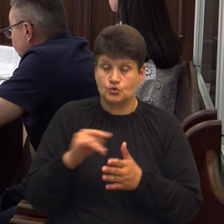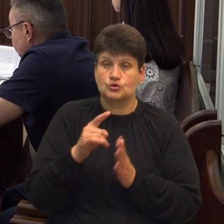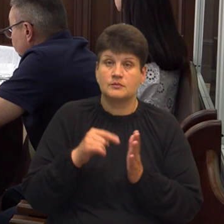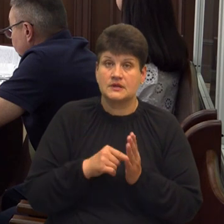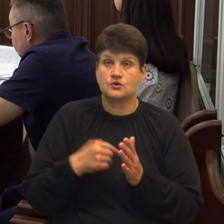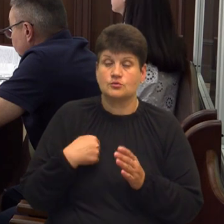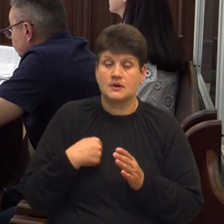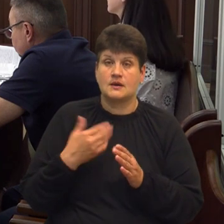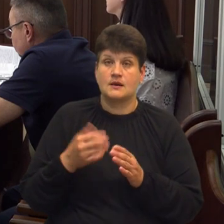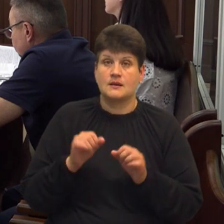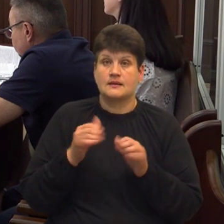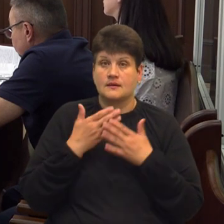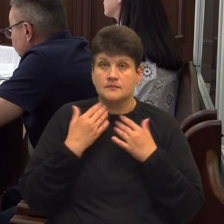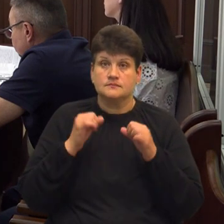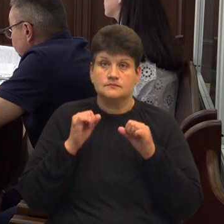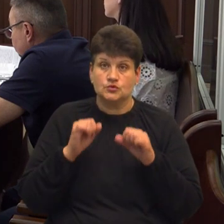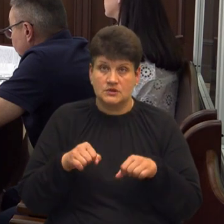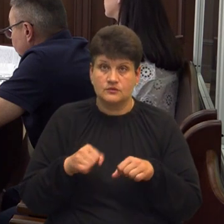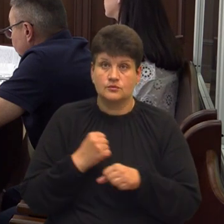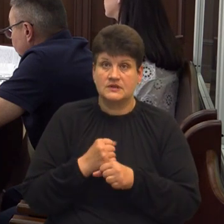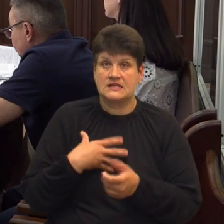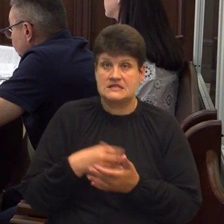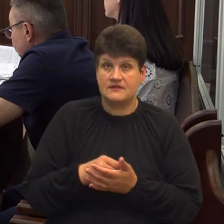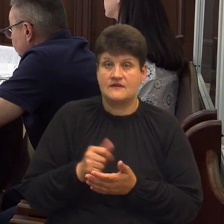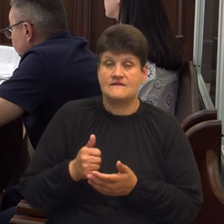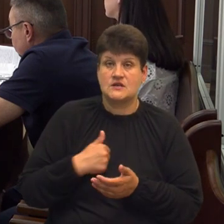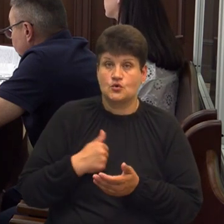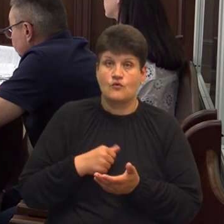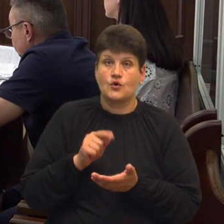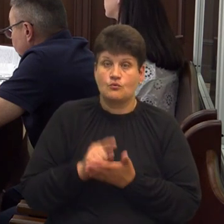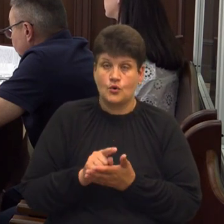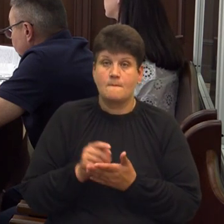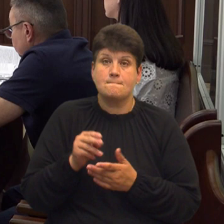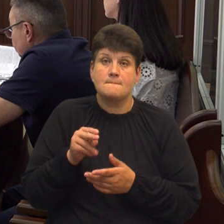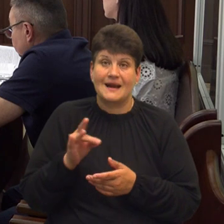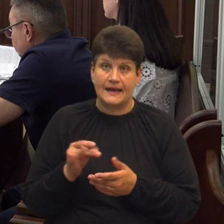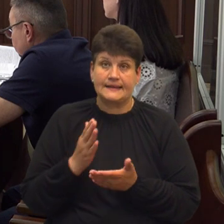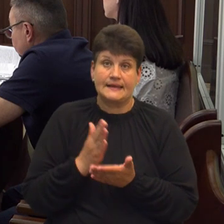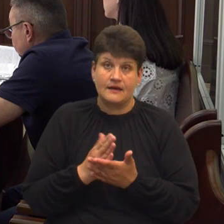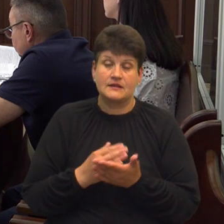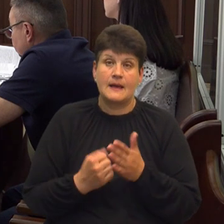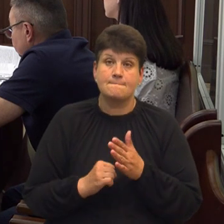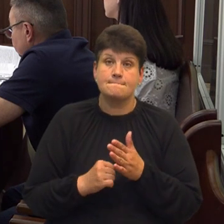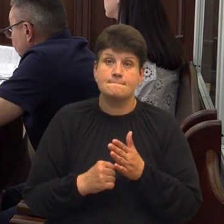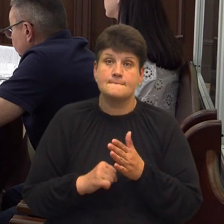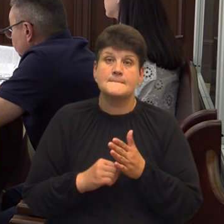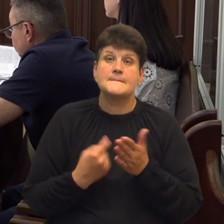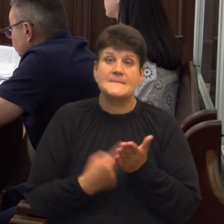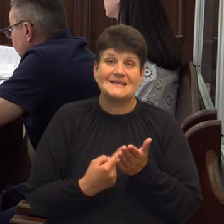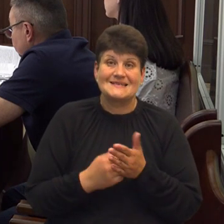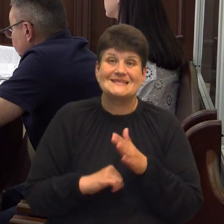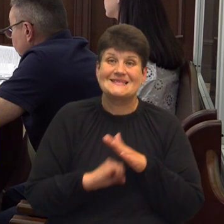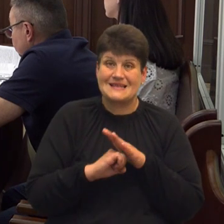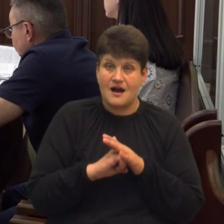позбавимо можливості особу здійснювати свій військовий обов'язок, то при наявності підстав та у разі навіть задоволення